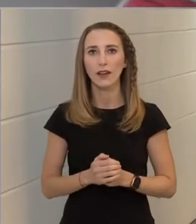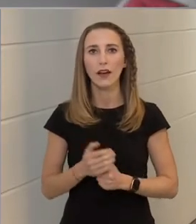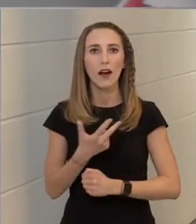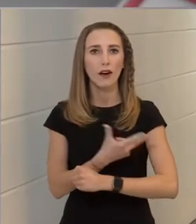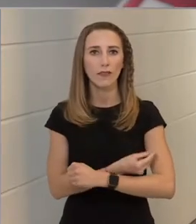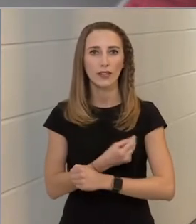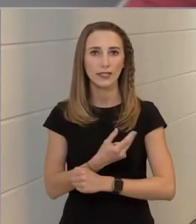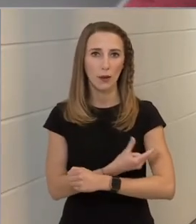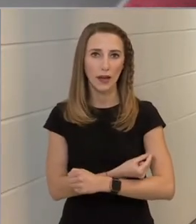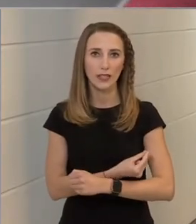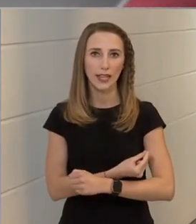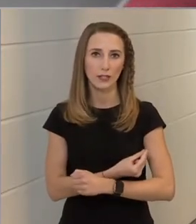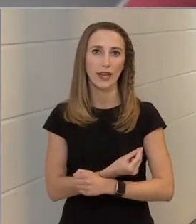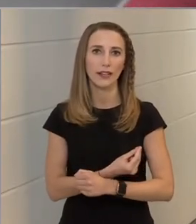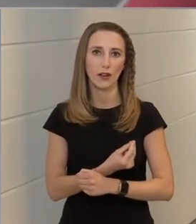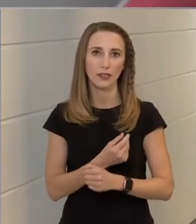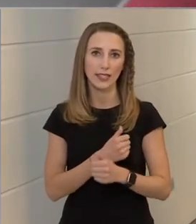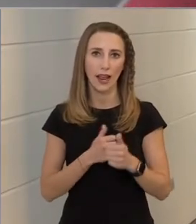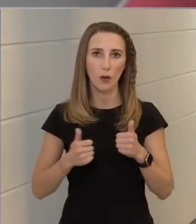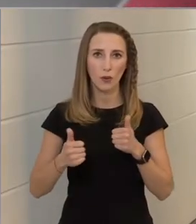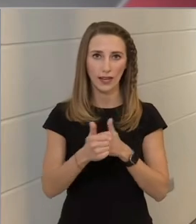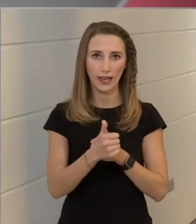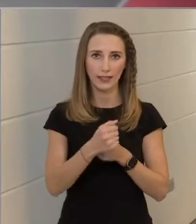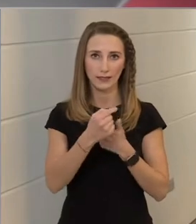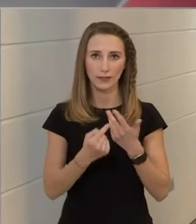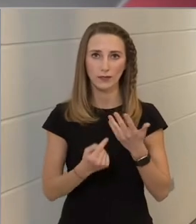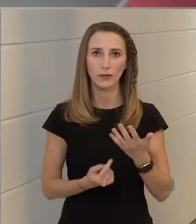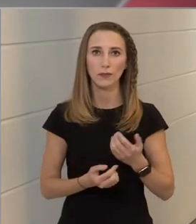vakcina beadásának az előnyeit is.